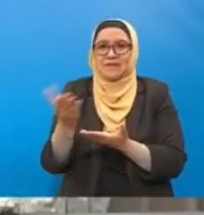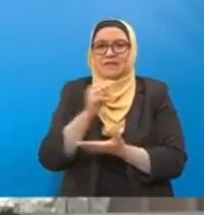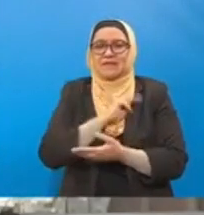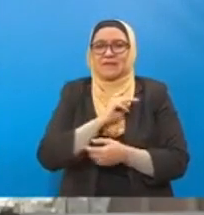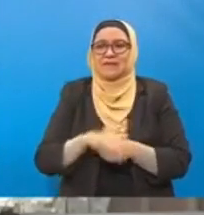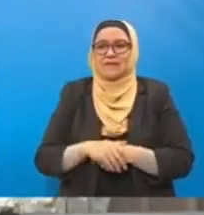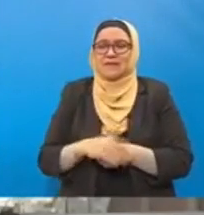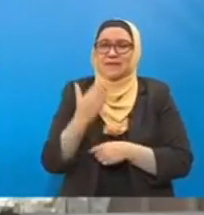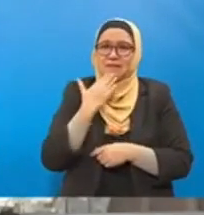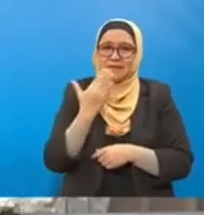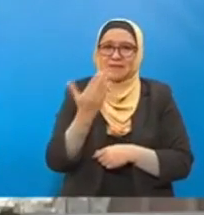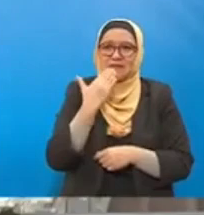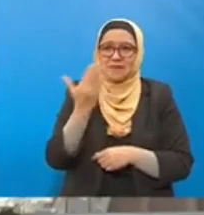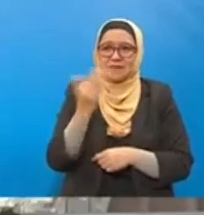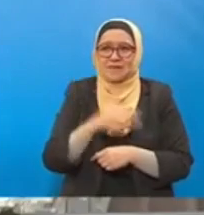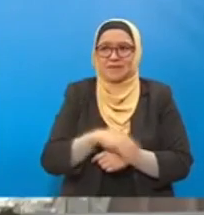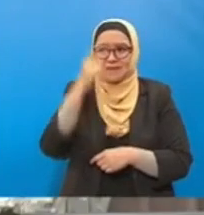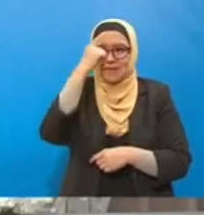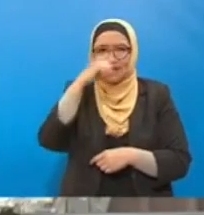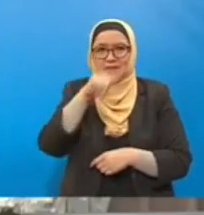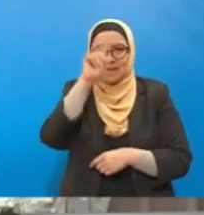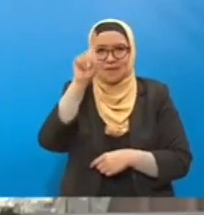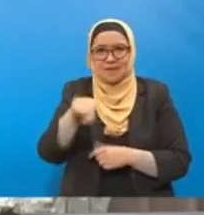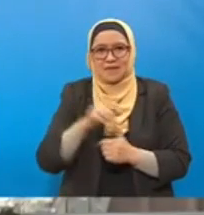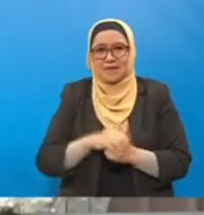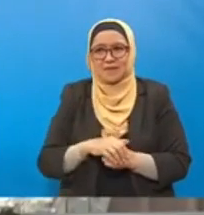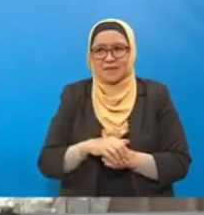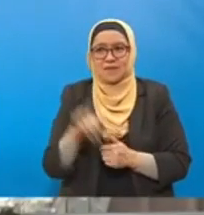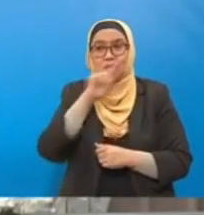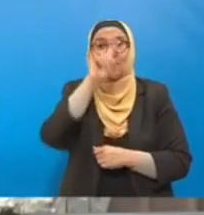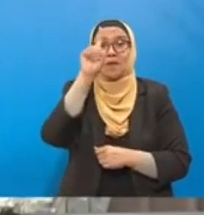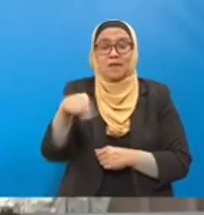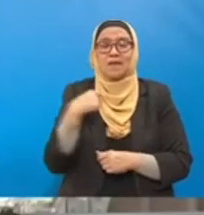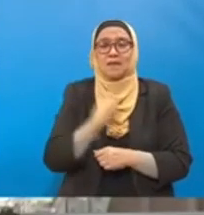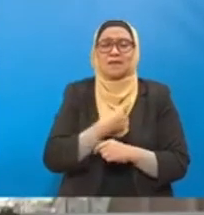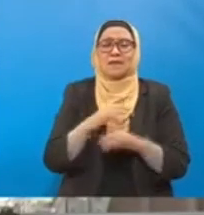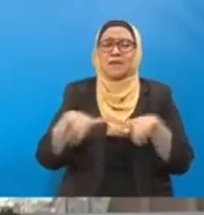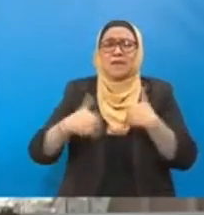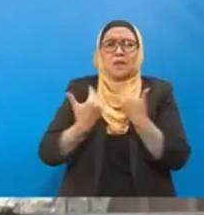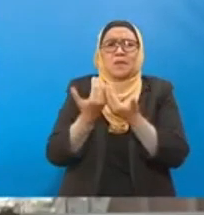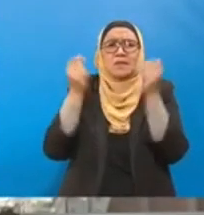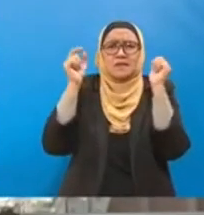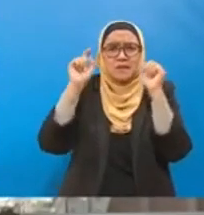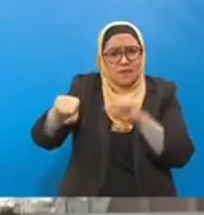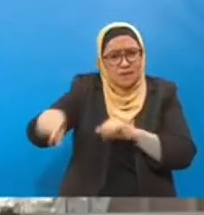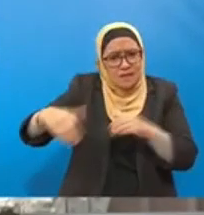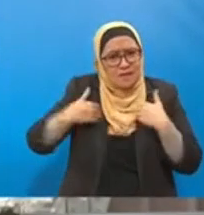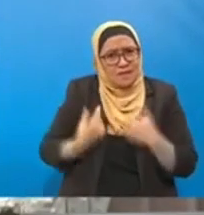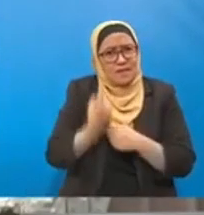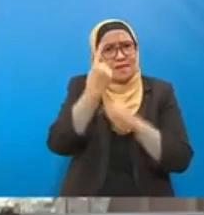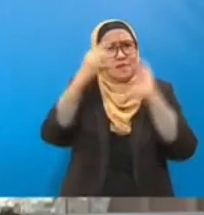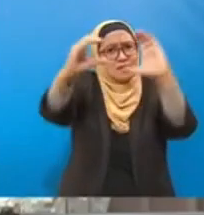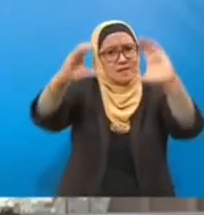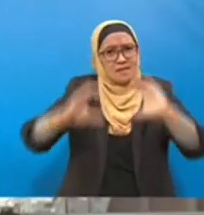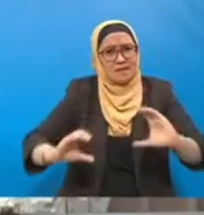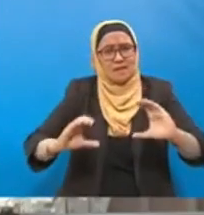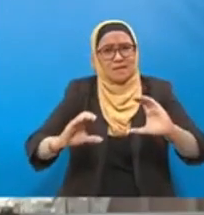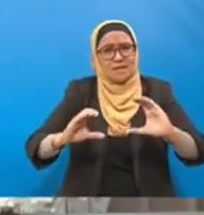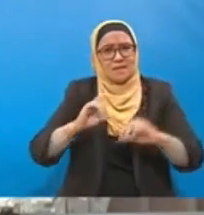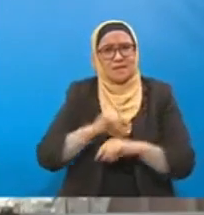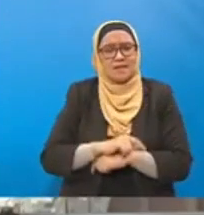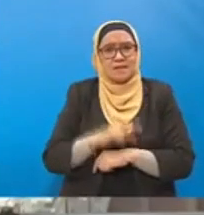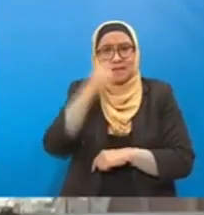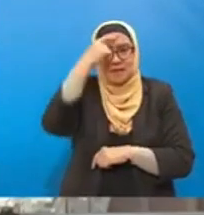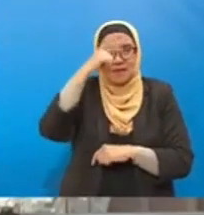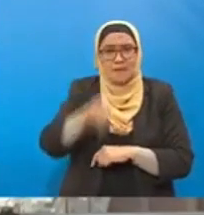Ya, terima kasih kepada yang bertanya. Soal kita ialah bagaimana kita perlu ada suatu selain satu mekanisme tentang